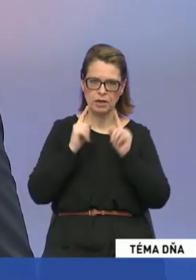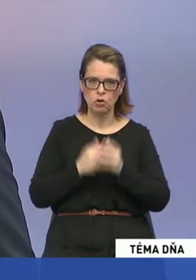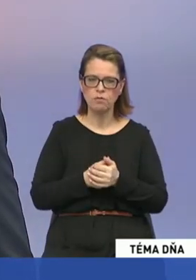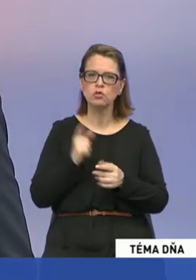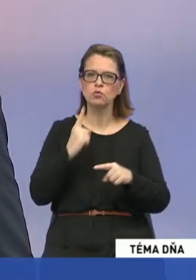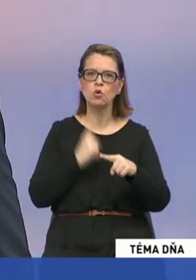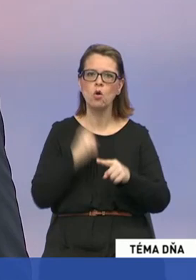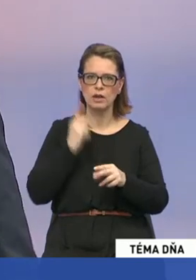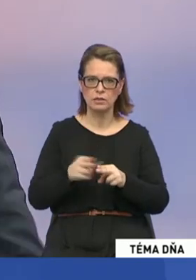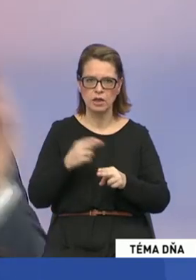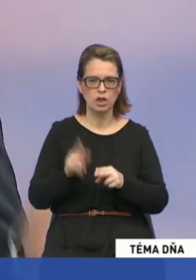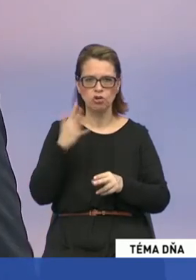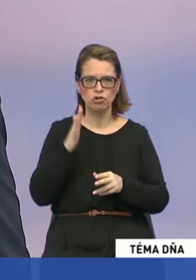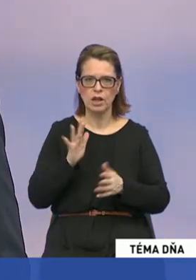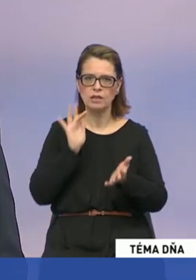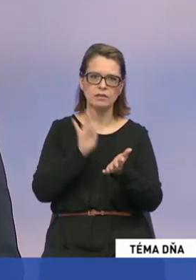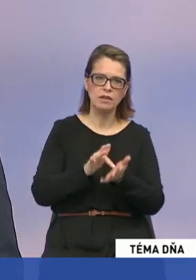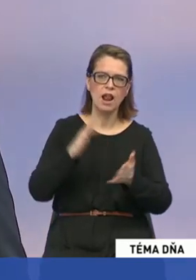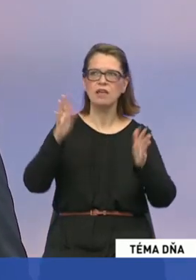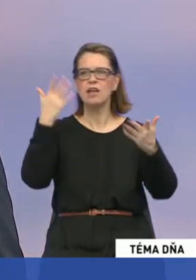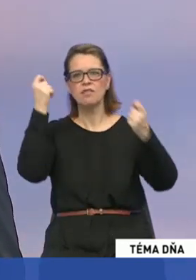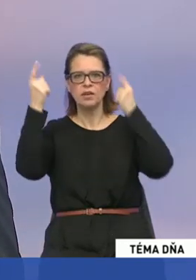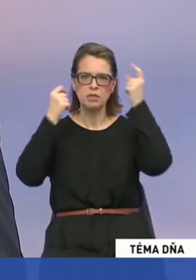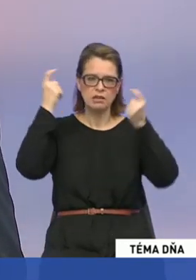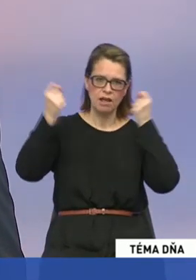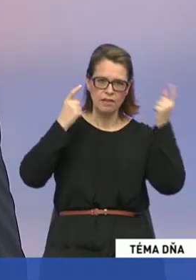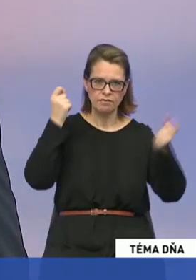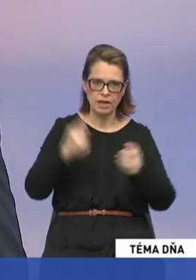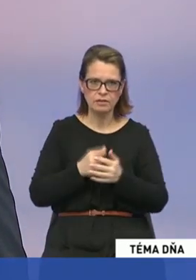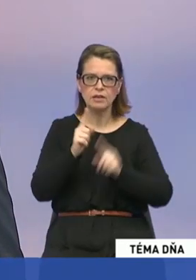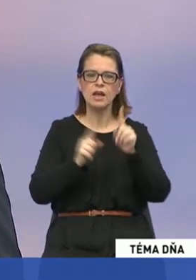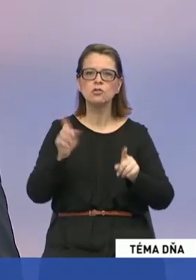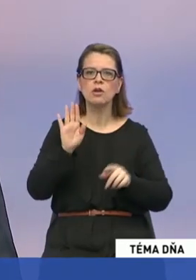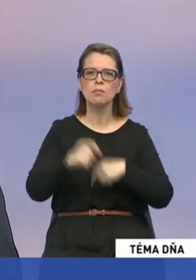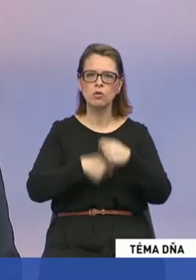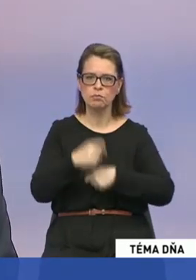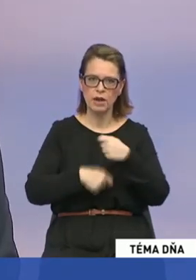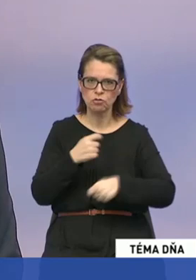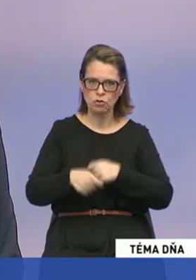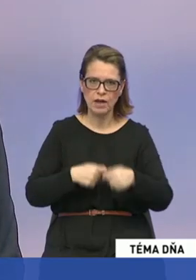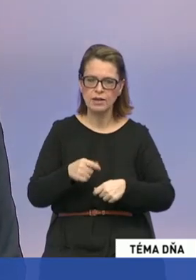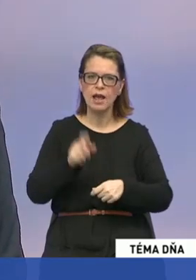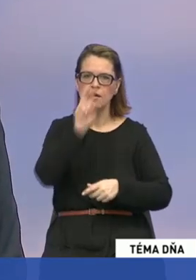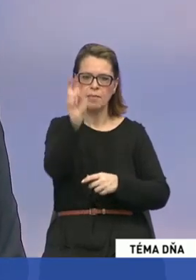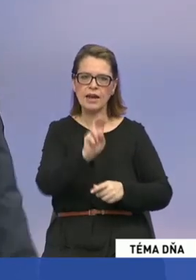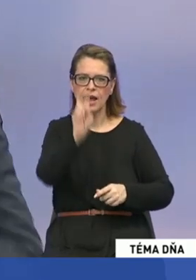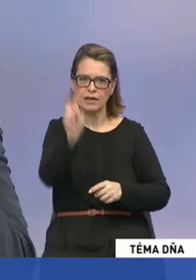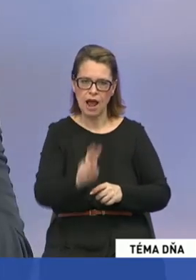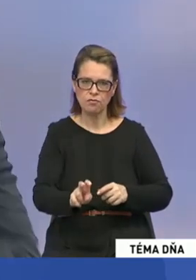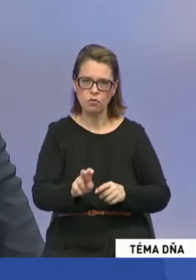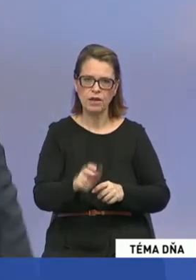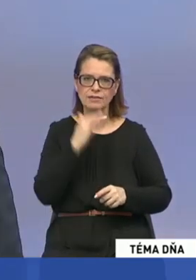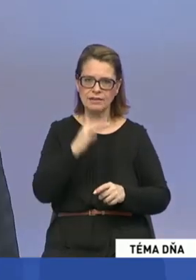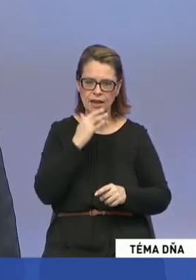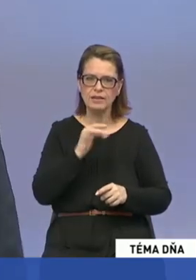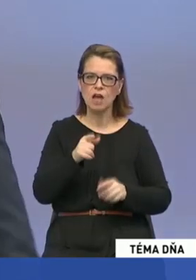konkrétne riešenia. Nie cieľe, nie vzdušné zámky. Niektoré z nich máme dokonca spracované vo forme paragrafového znenia aj